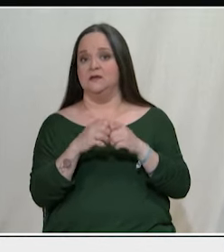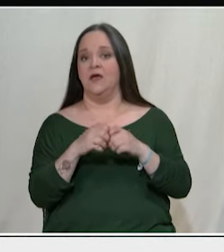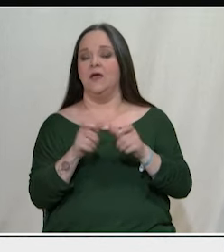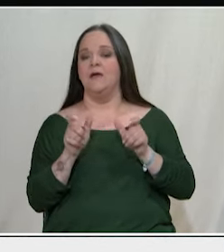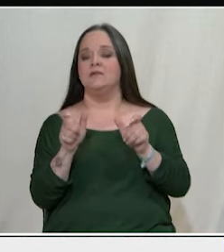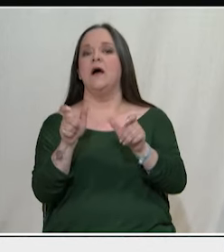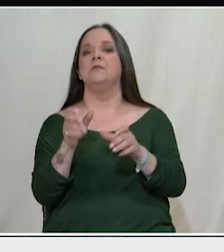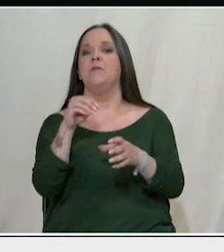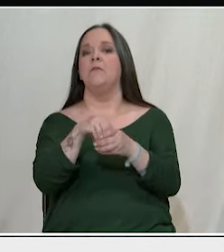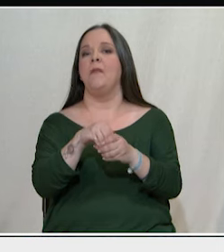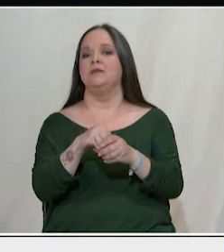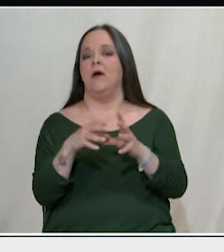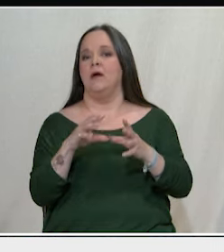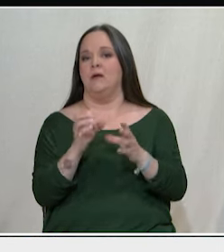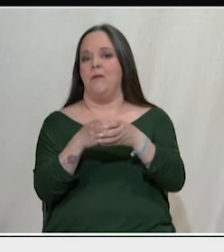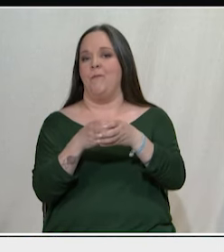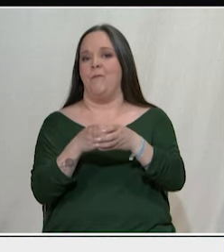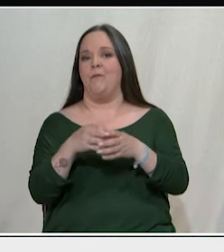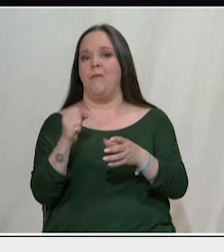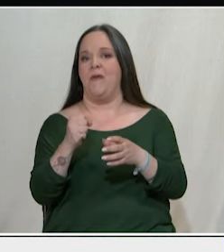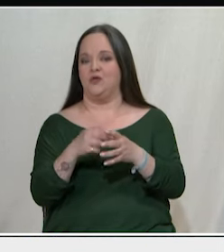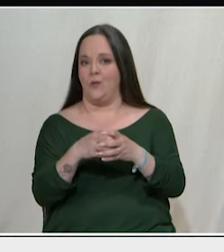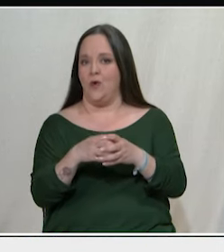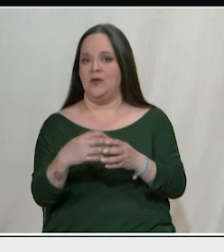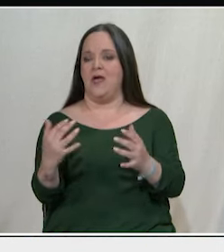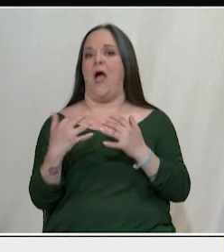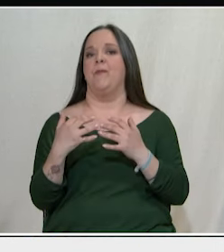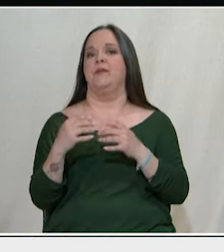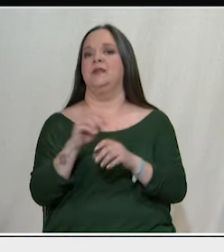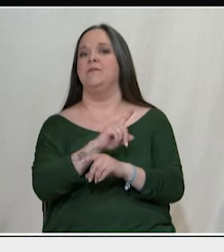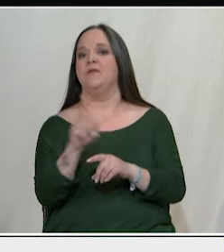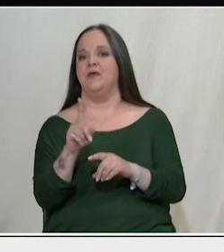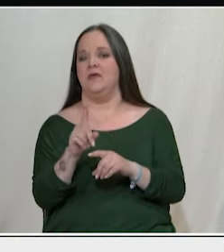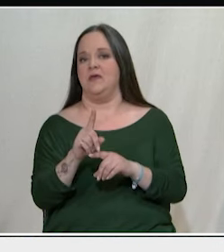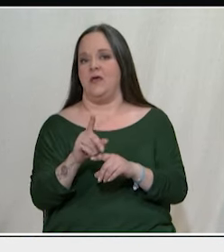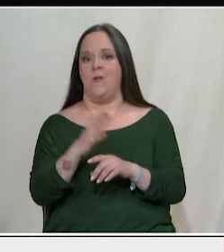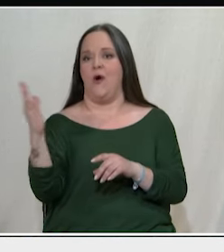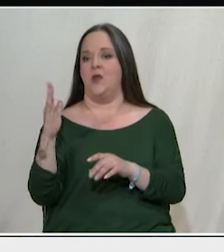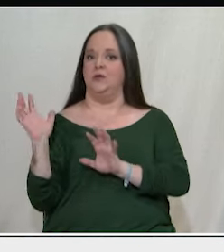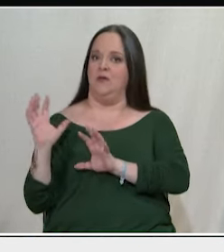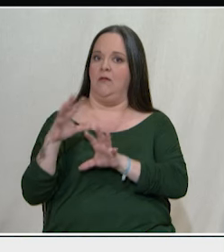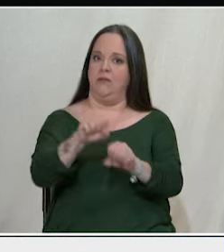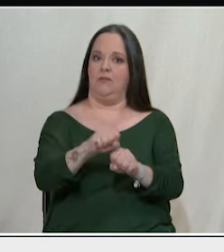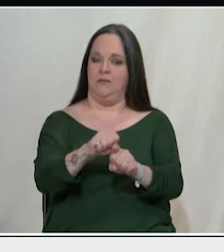για να μην απειληθούμε από τους βάρβαρους της Ανατολής ή από τον λεγόμενο